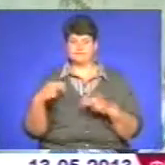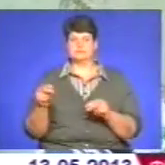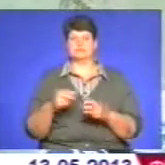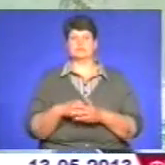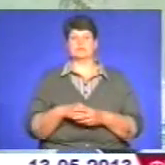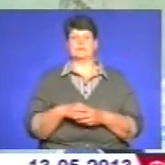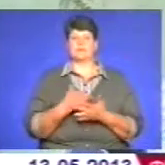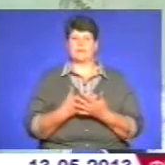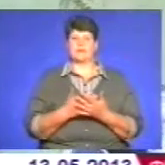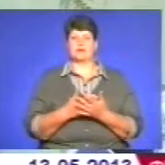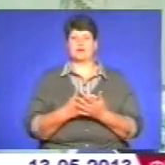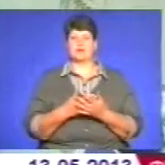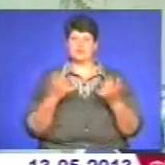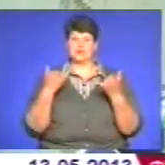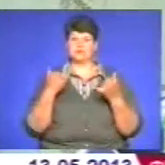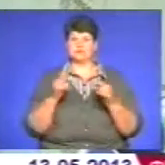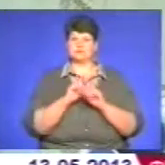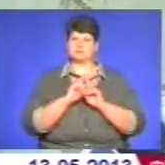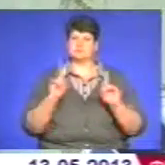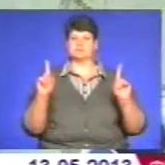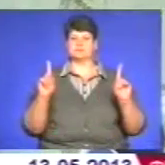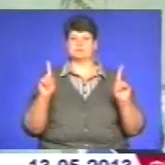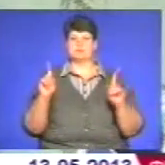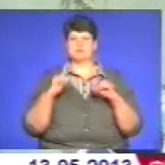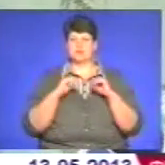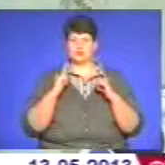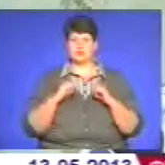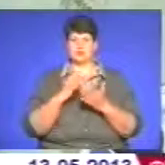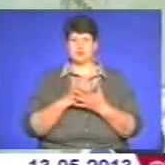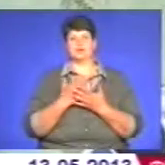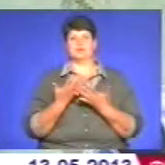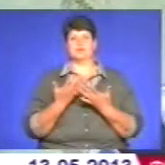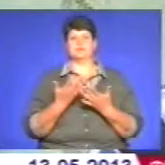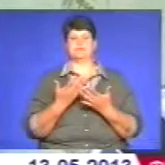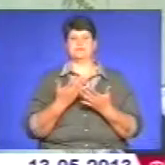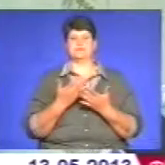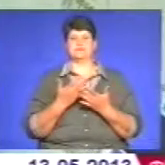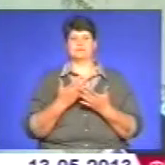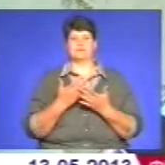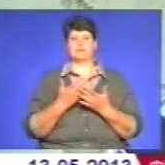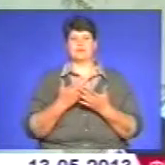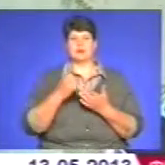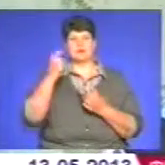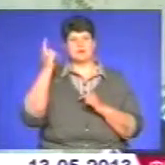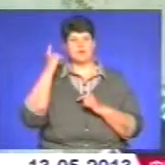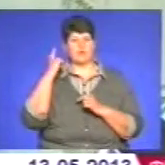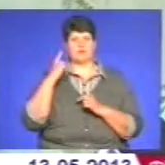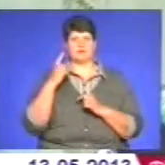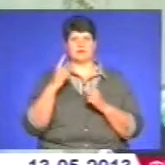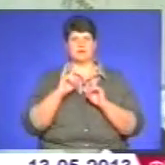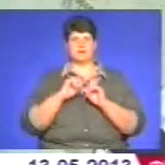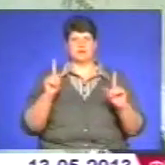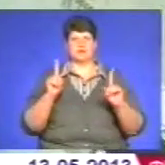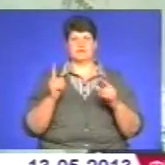такі якісь сучасні стилізовані сорочки, є вже сучасний крій, сучасні такі старовинні мотиви в сучасному